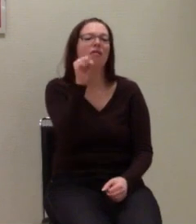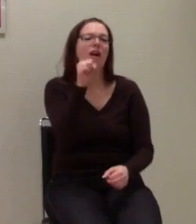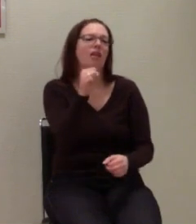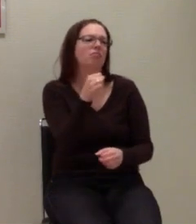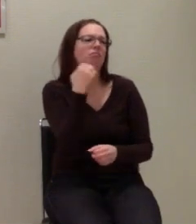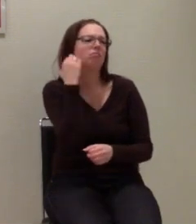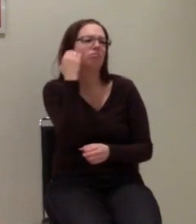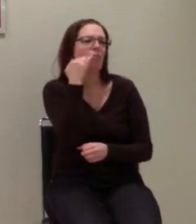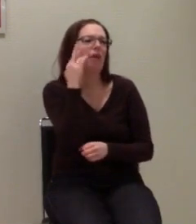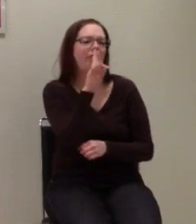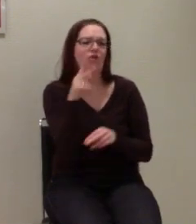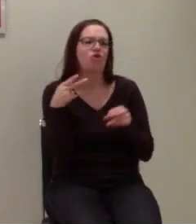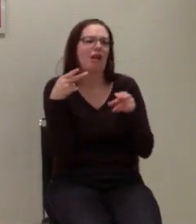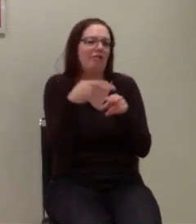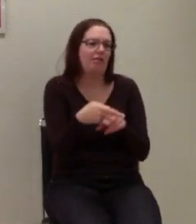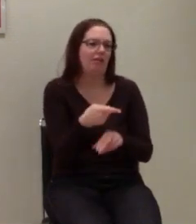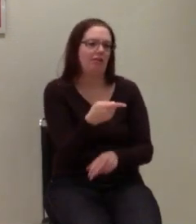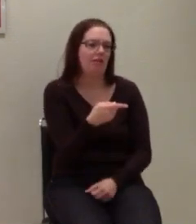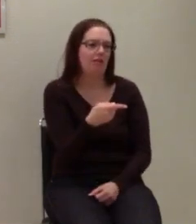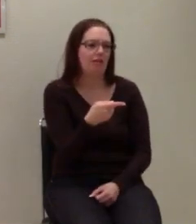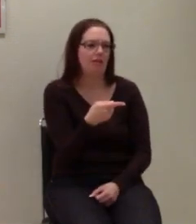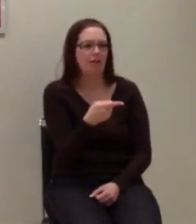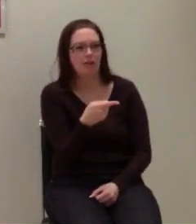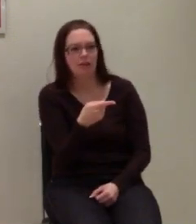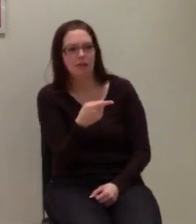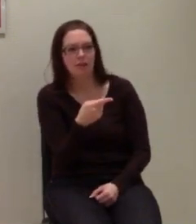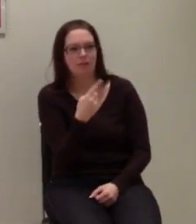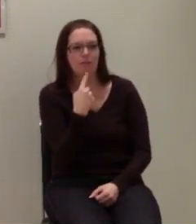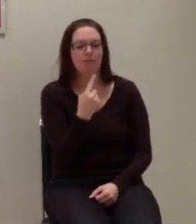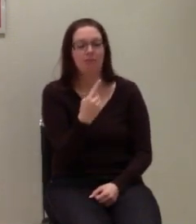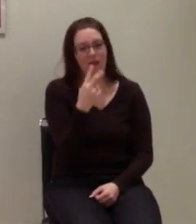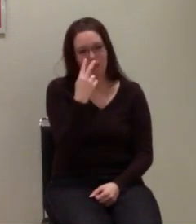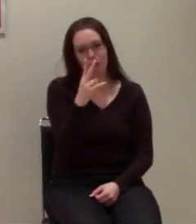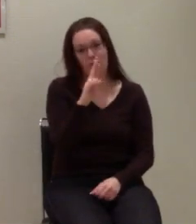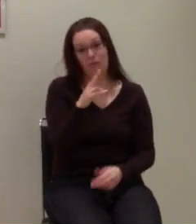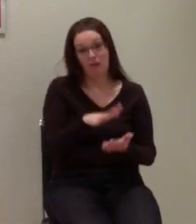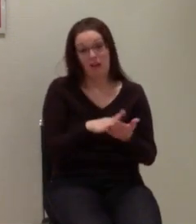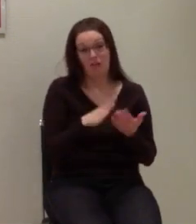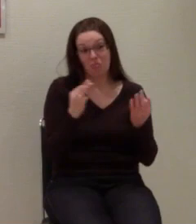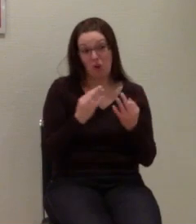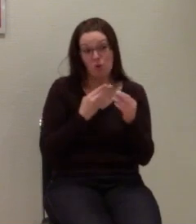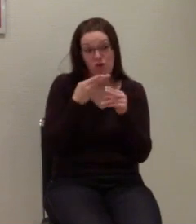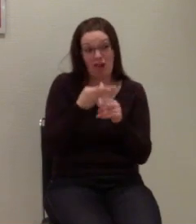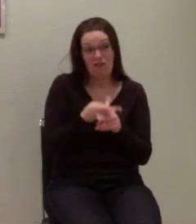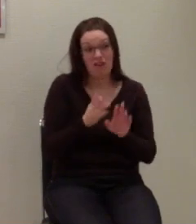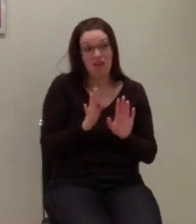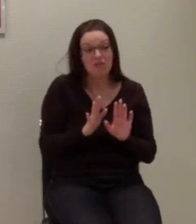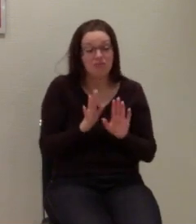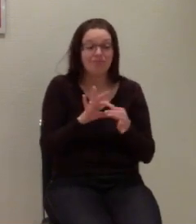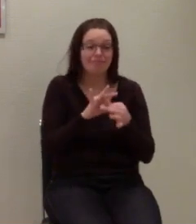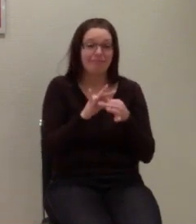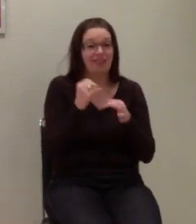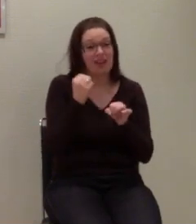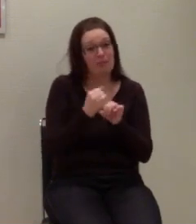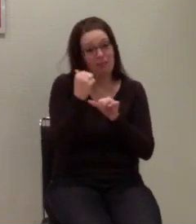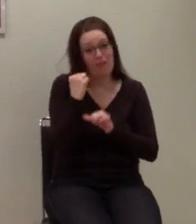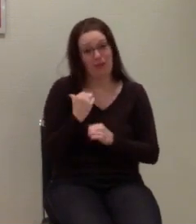Wir gucken mal, wie das klappt mit mir und ob wir noch einen Stellvertreter brauchen. Je nachdem, wie die Arbeitsbelastung ist.